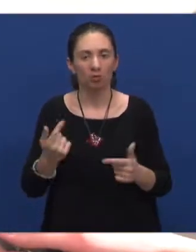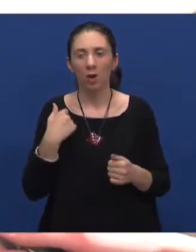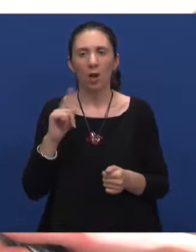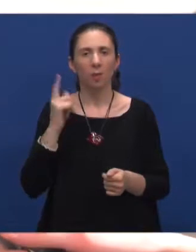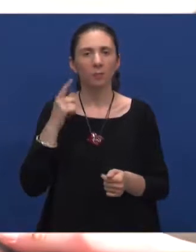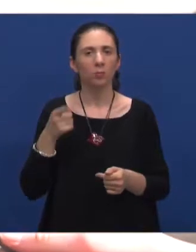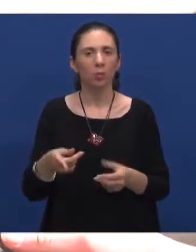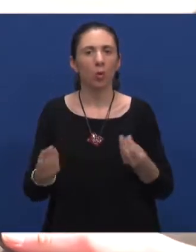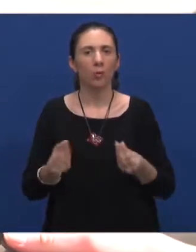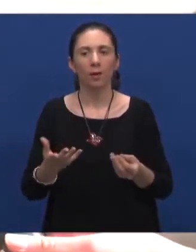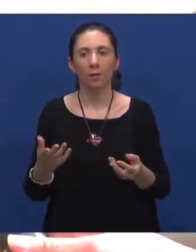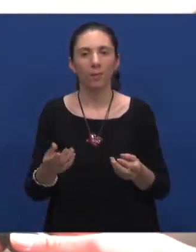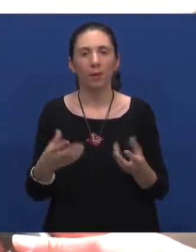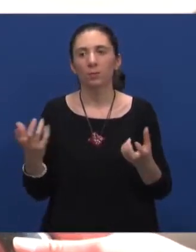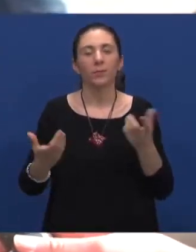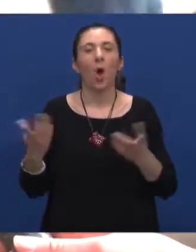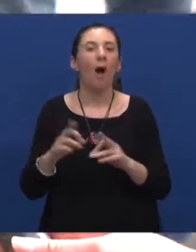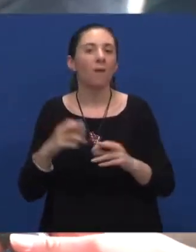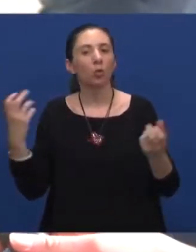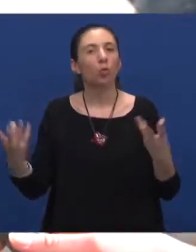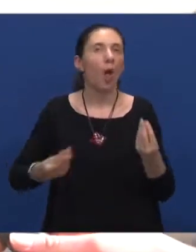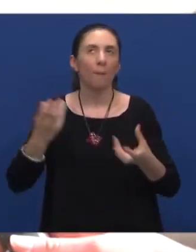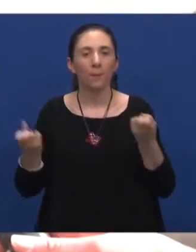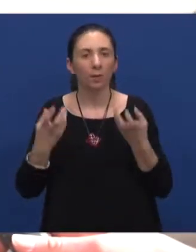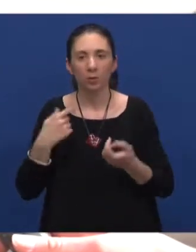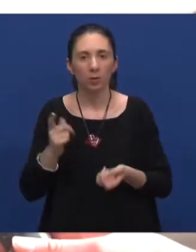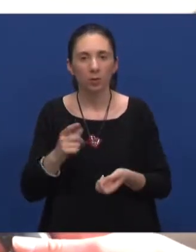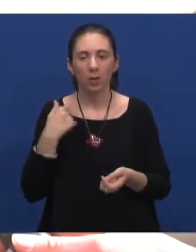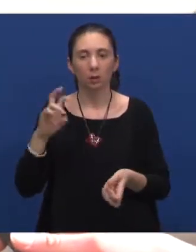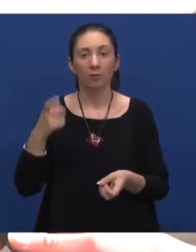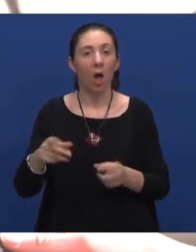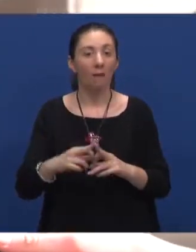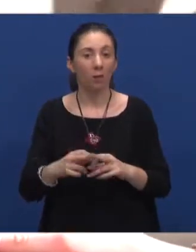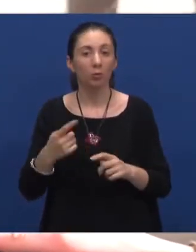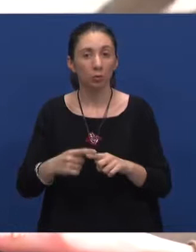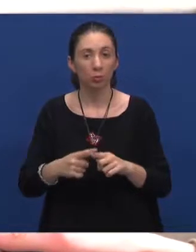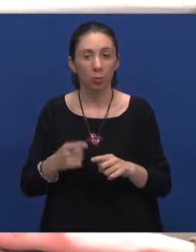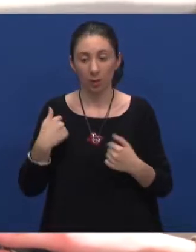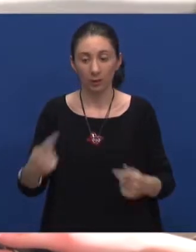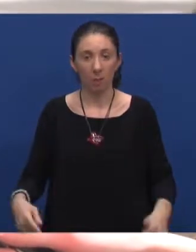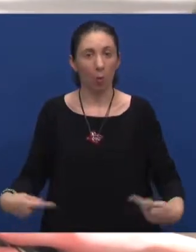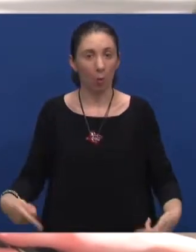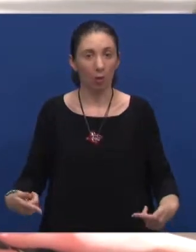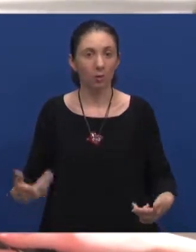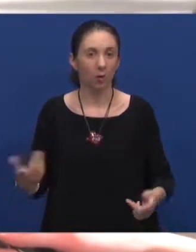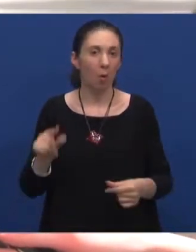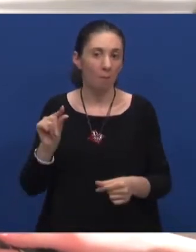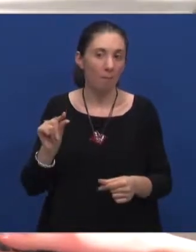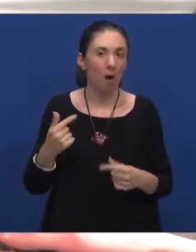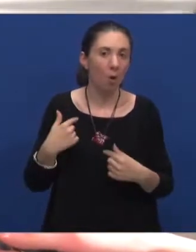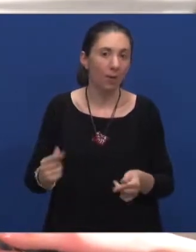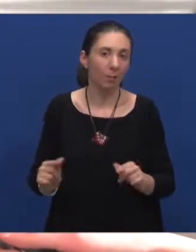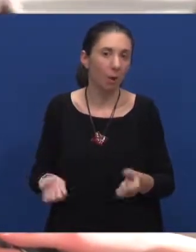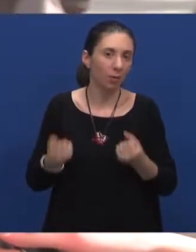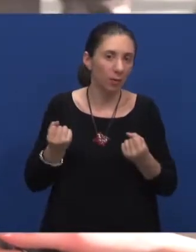nekakvim pretjeranim avanturama ali, mislim, nazivam ih avanturama zato što sam eto tako u kolicima pa kao malo mi je možda